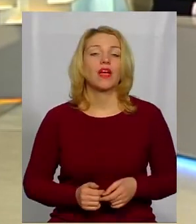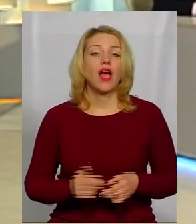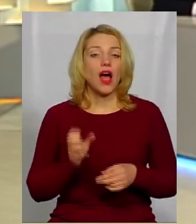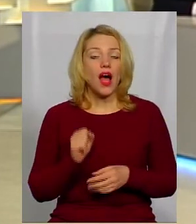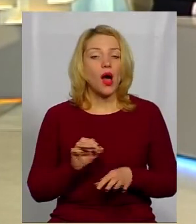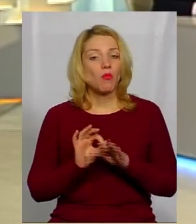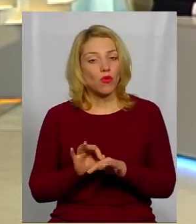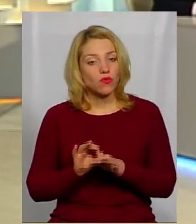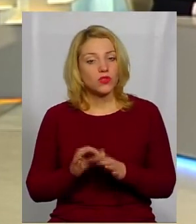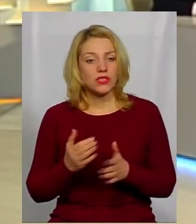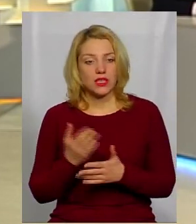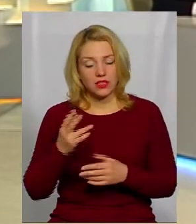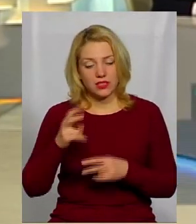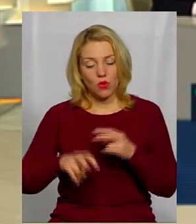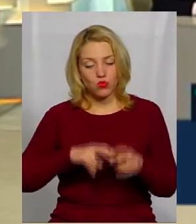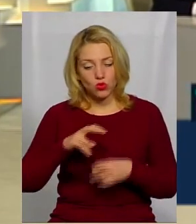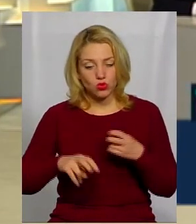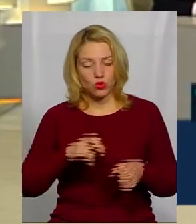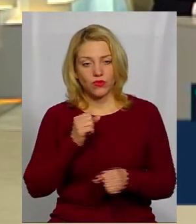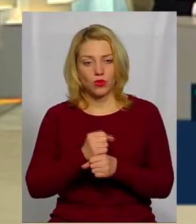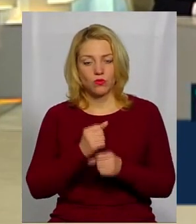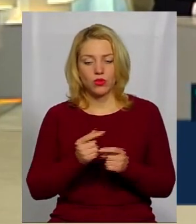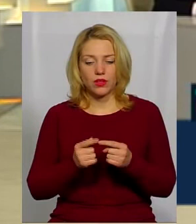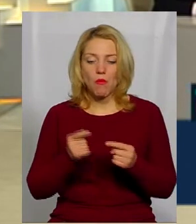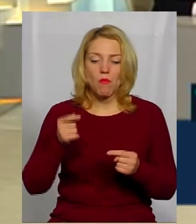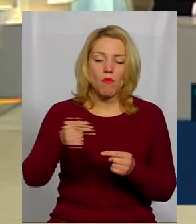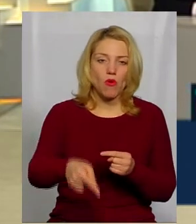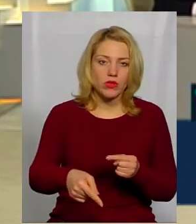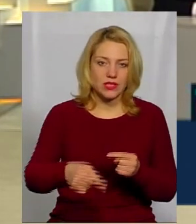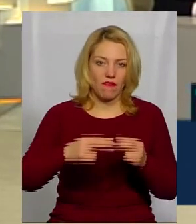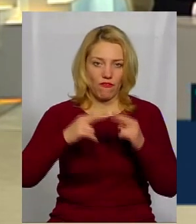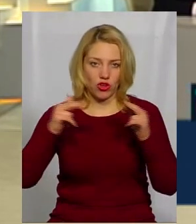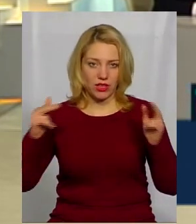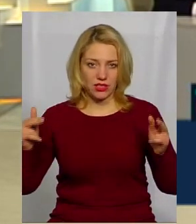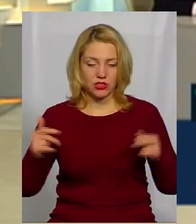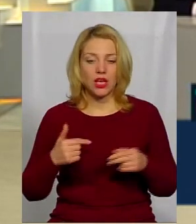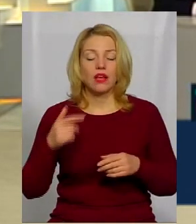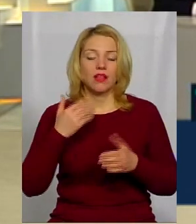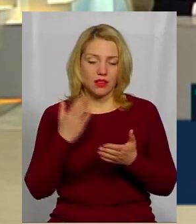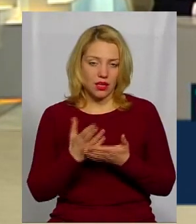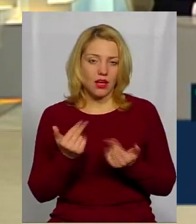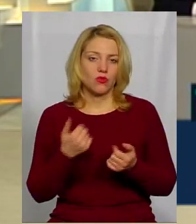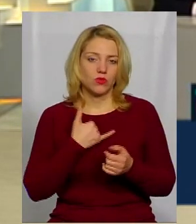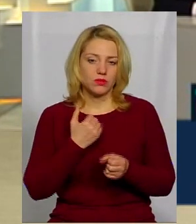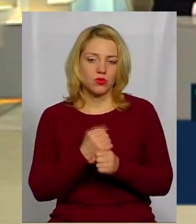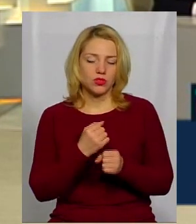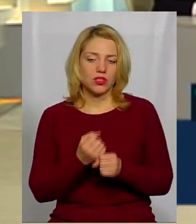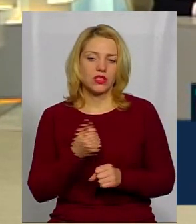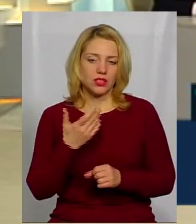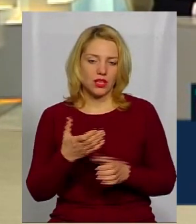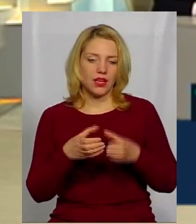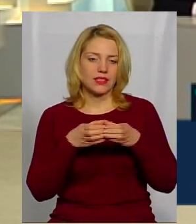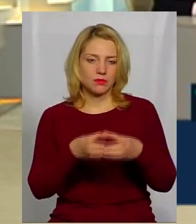якісь пошкові роботи поза межами заповідника? поза межами в нас працює ще кілька археологічних експедицій